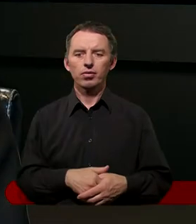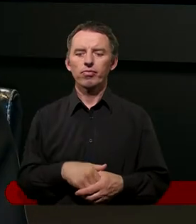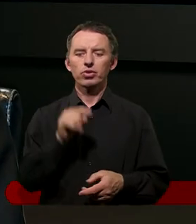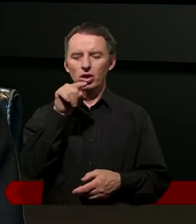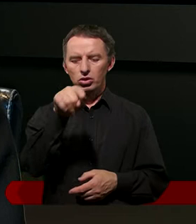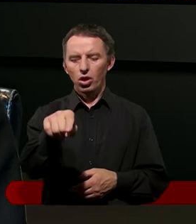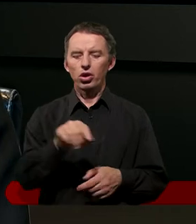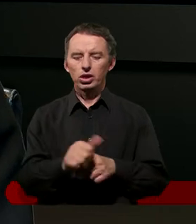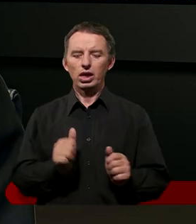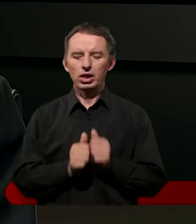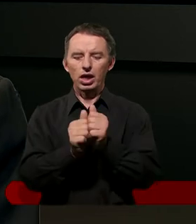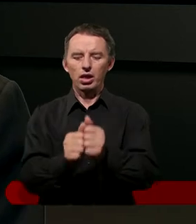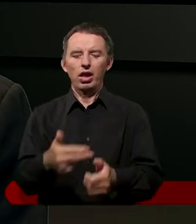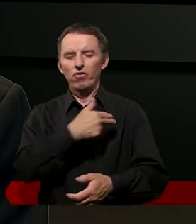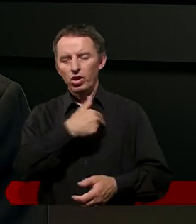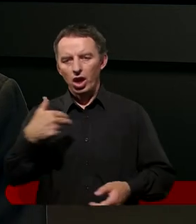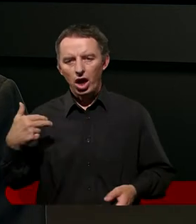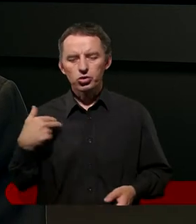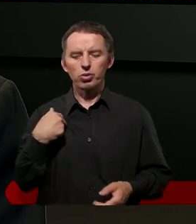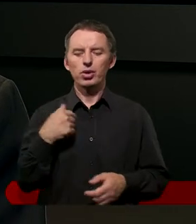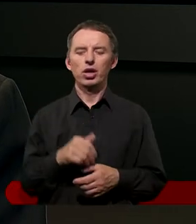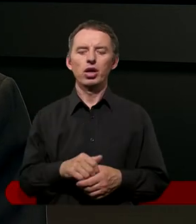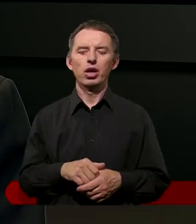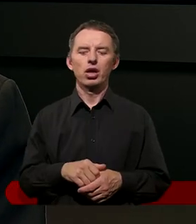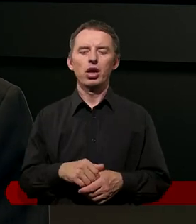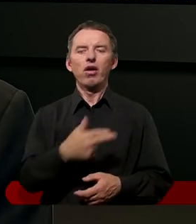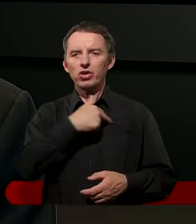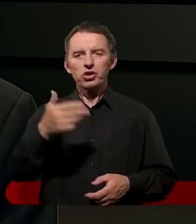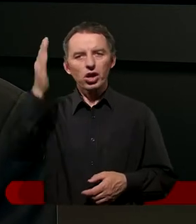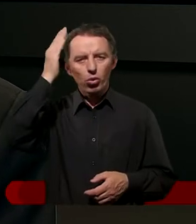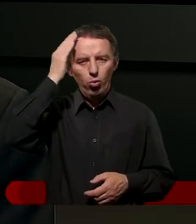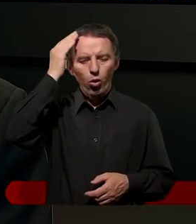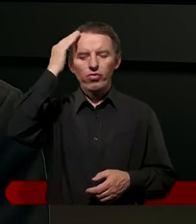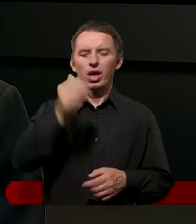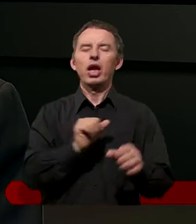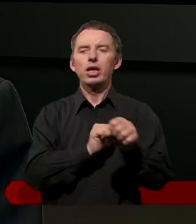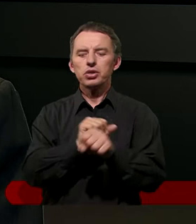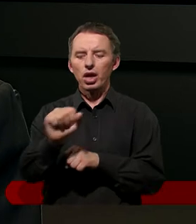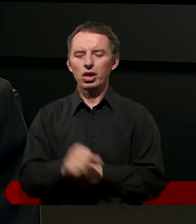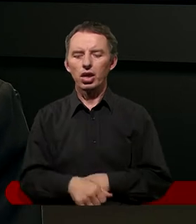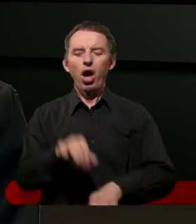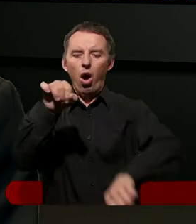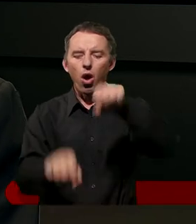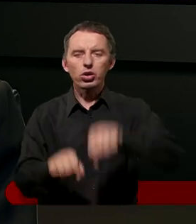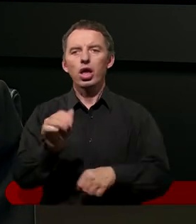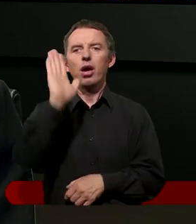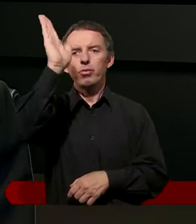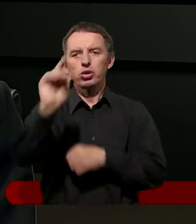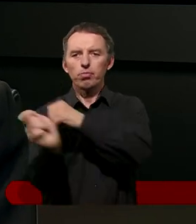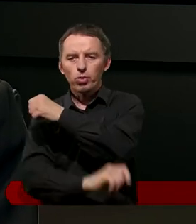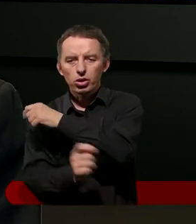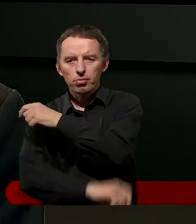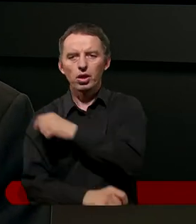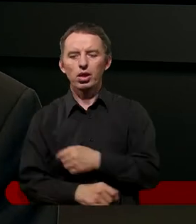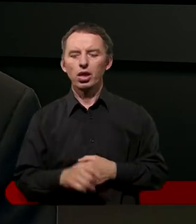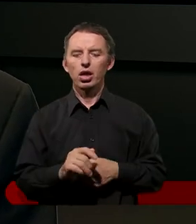Często jest tak, że w naszej głowie jest osąd, potępienie,